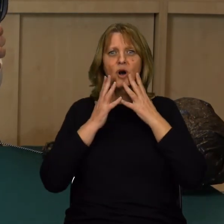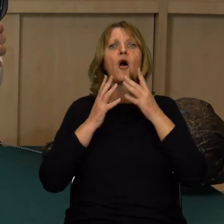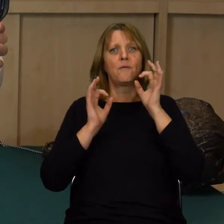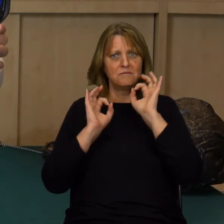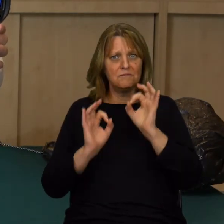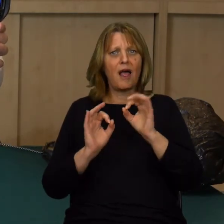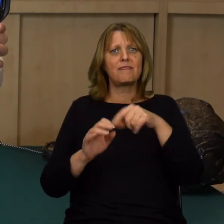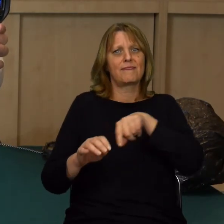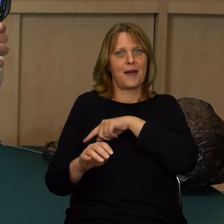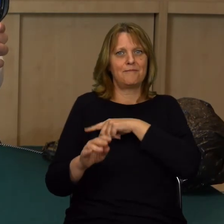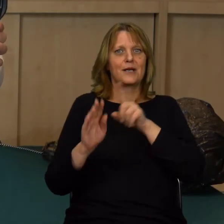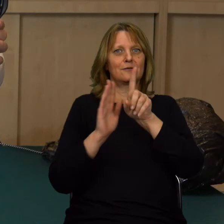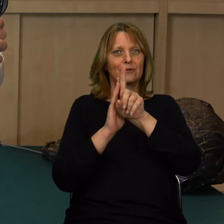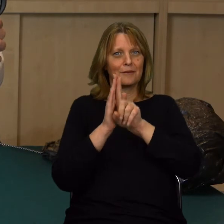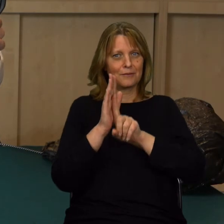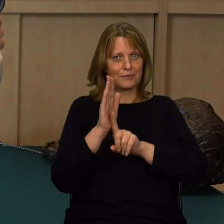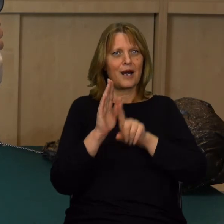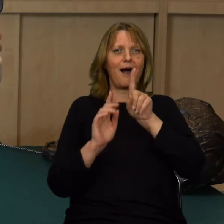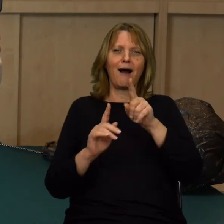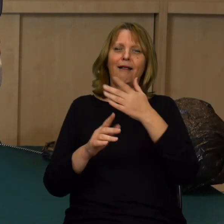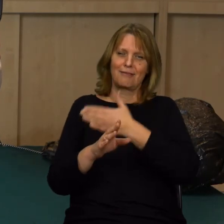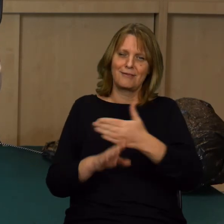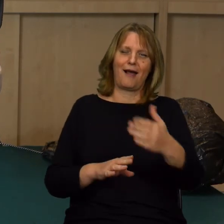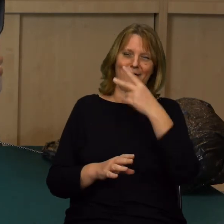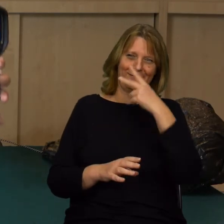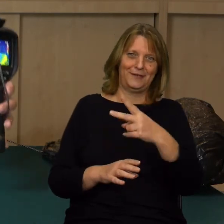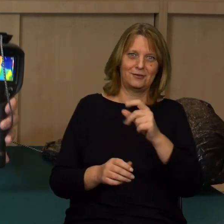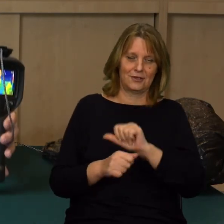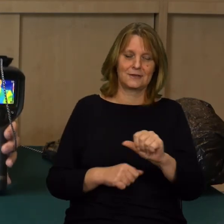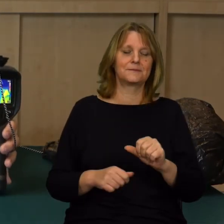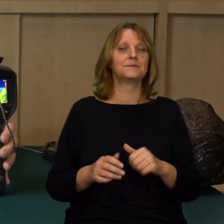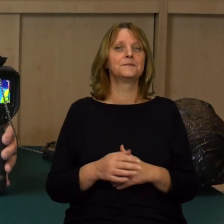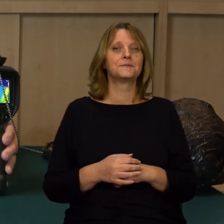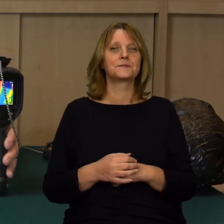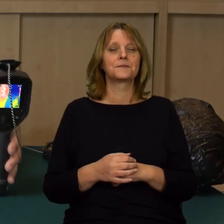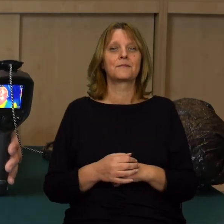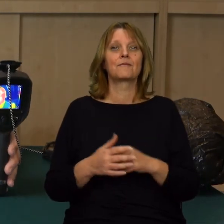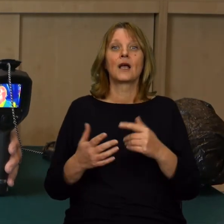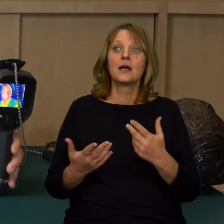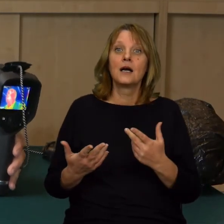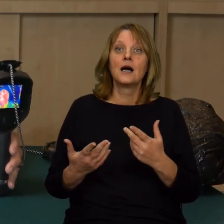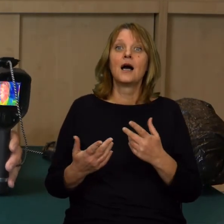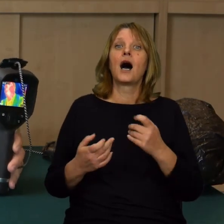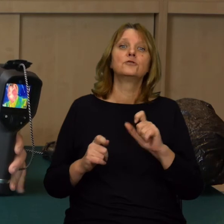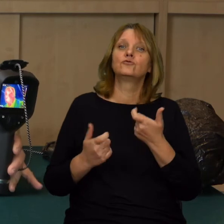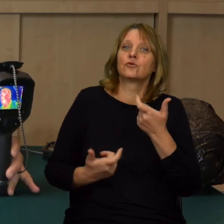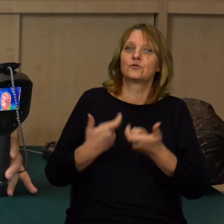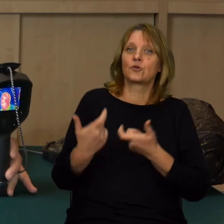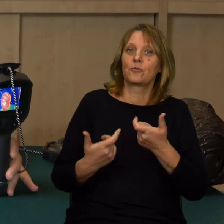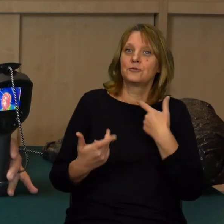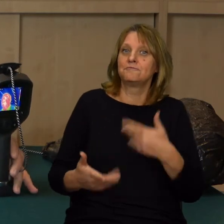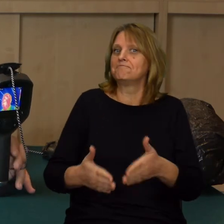obniżyła temperatura tego miejsca, ale wciąż byłby widoczny. W praktyce pasowałoby się za czymś schować.